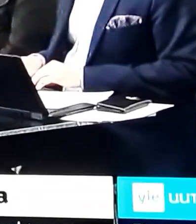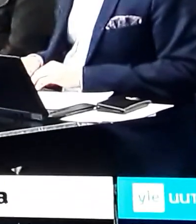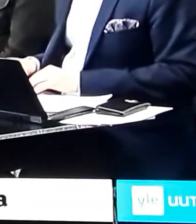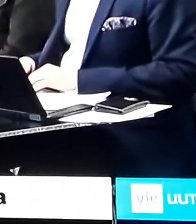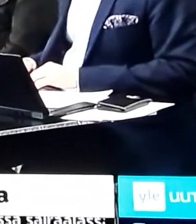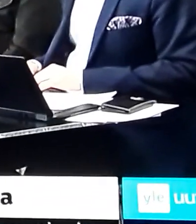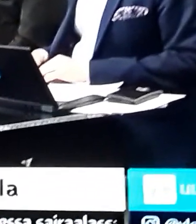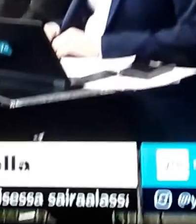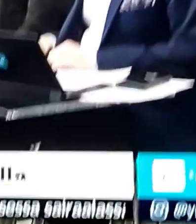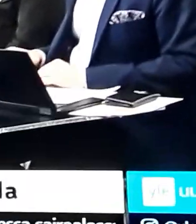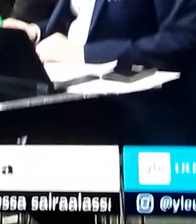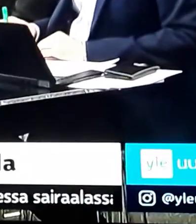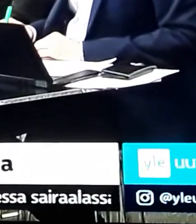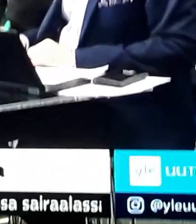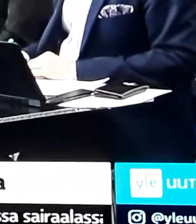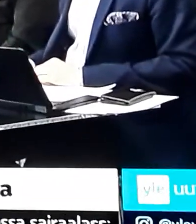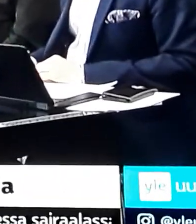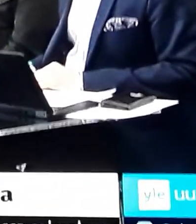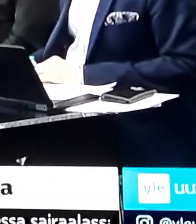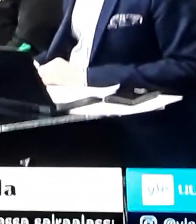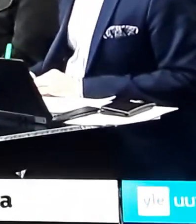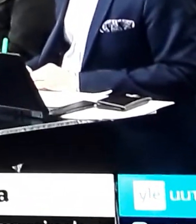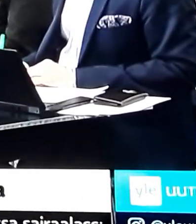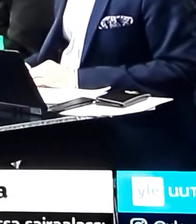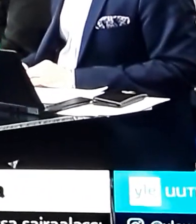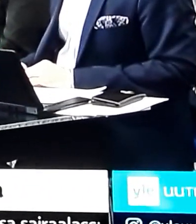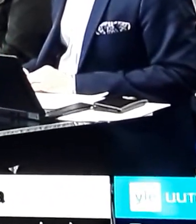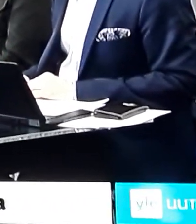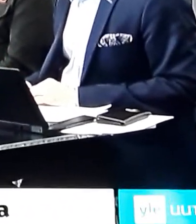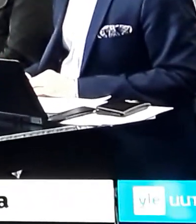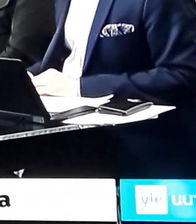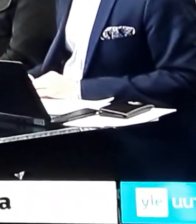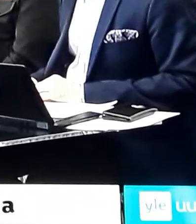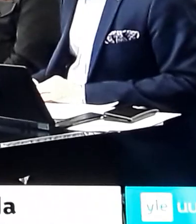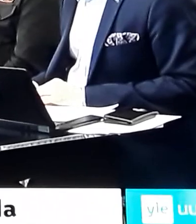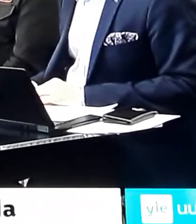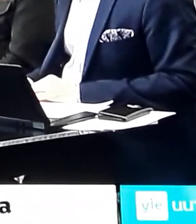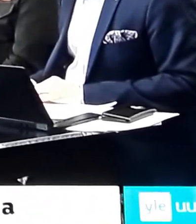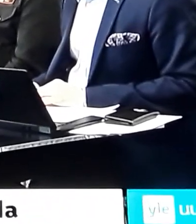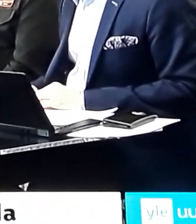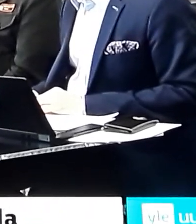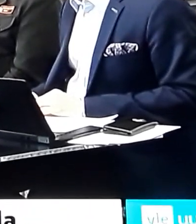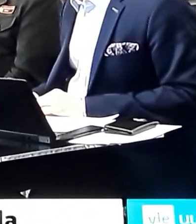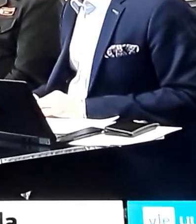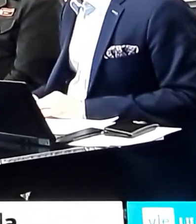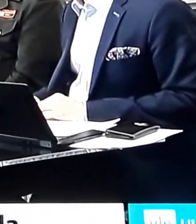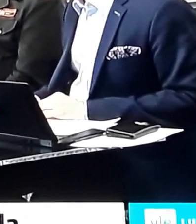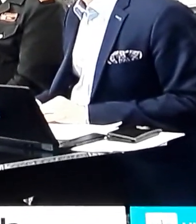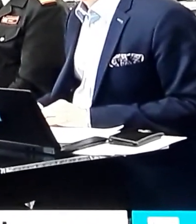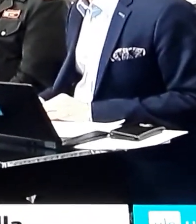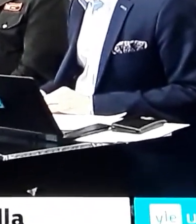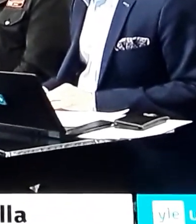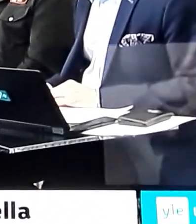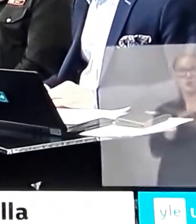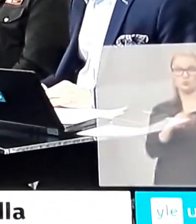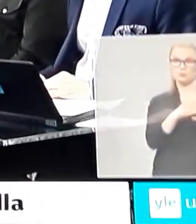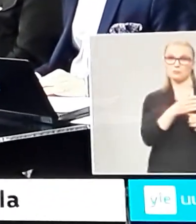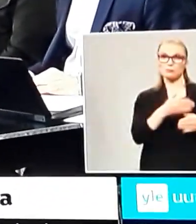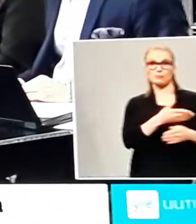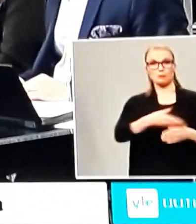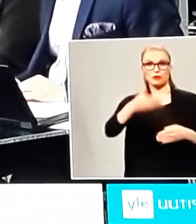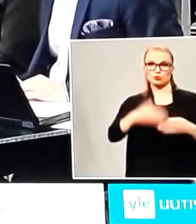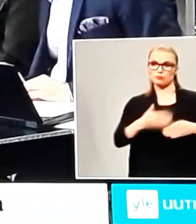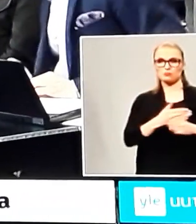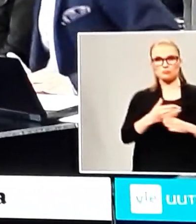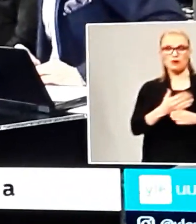pariin. Pieni tiivistys vielä, mitä tulee tapahtumaan. Eli TV1-lähetys päättyy noin viiden minuutin päästä,